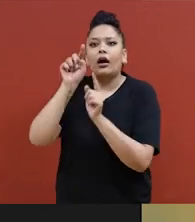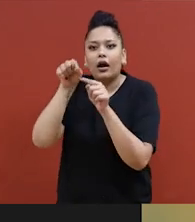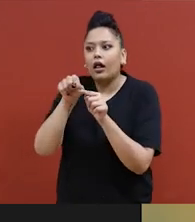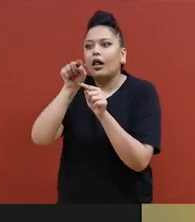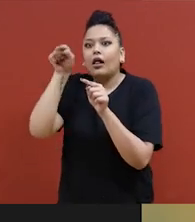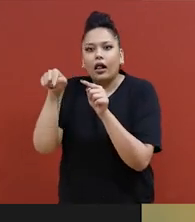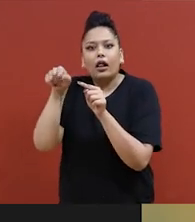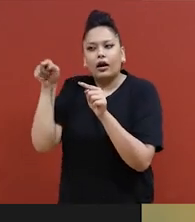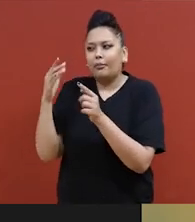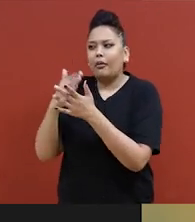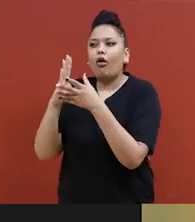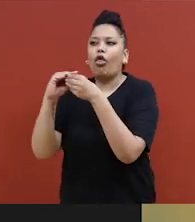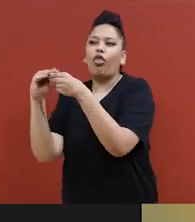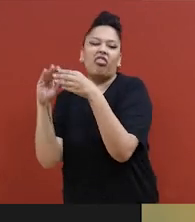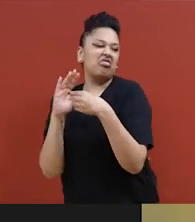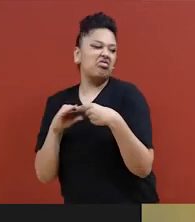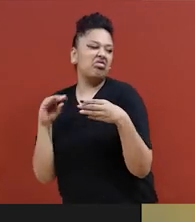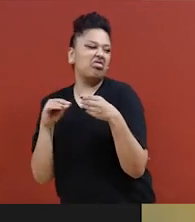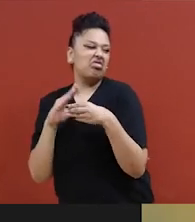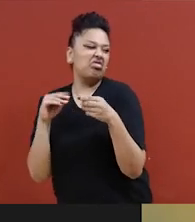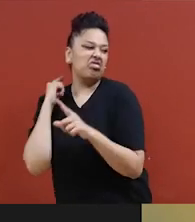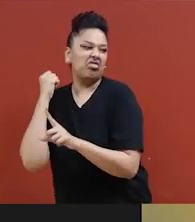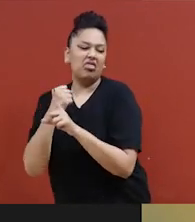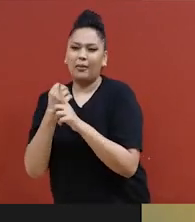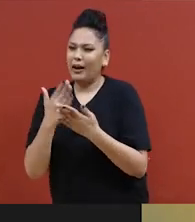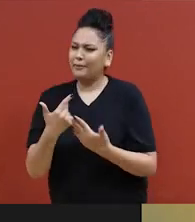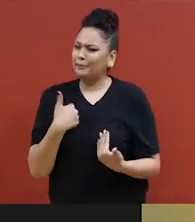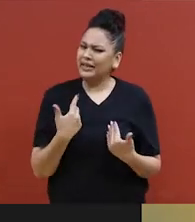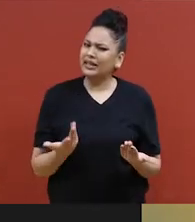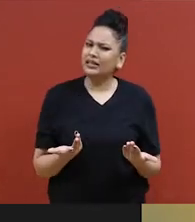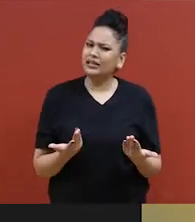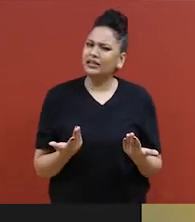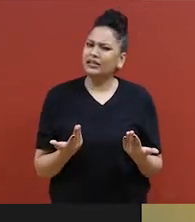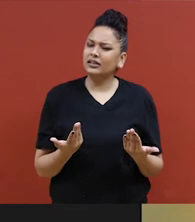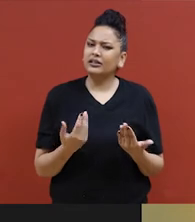et elle se manifeste. C'est comme le jeu du téléphone.